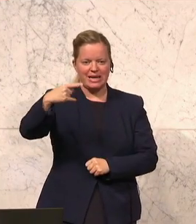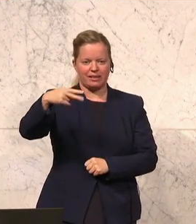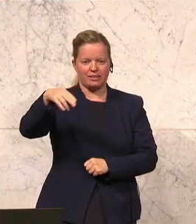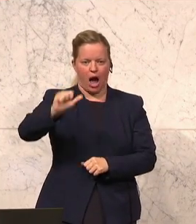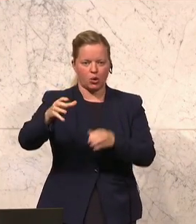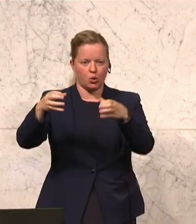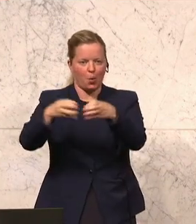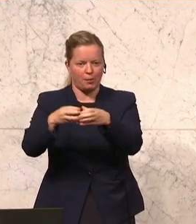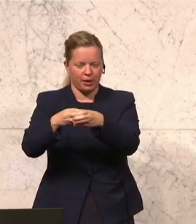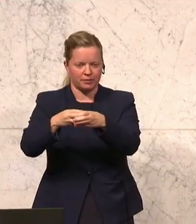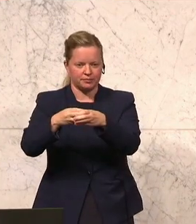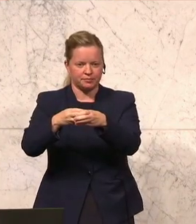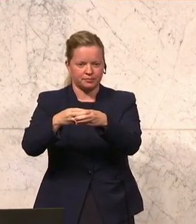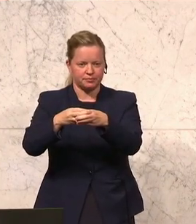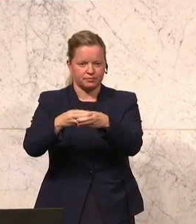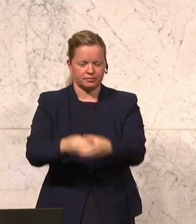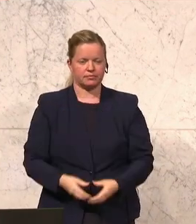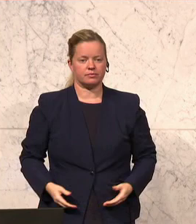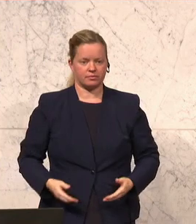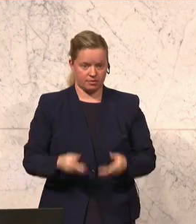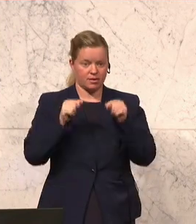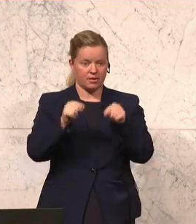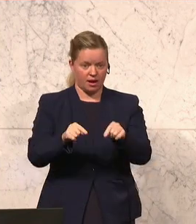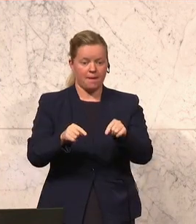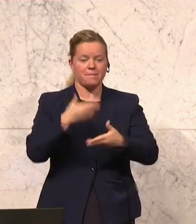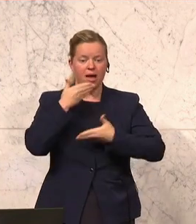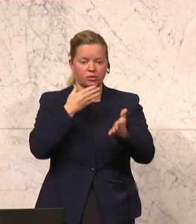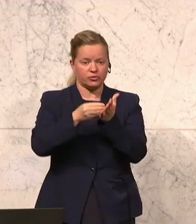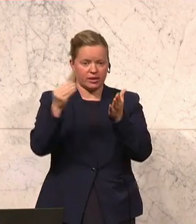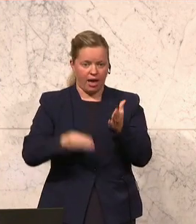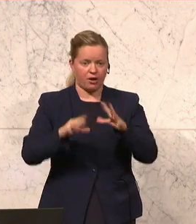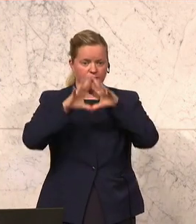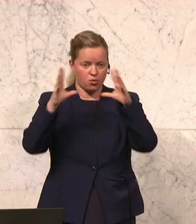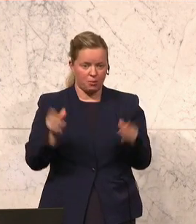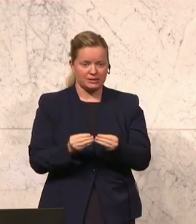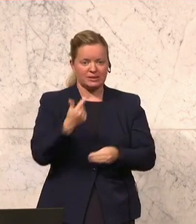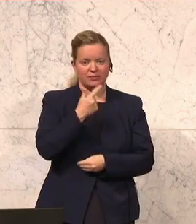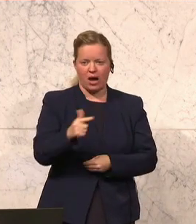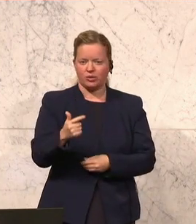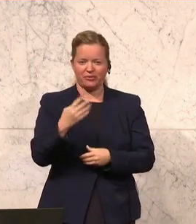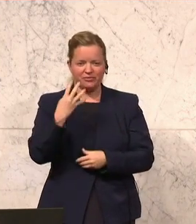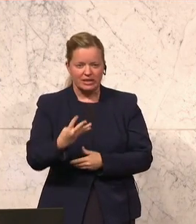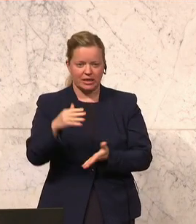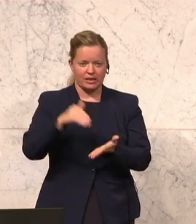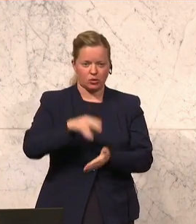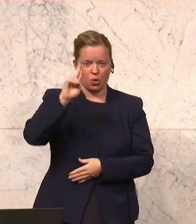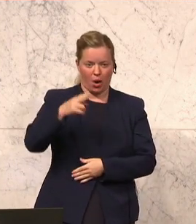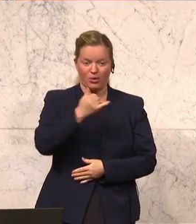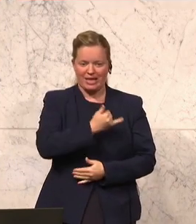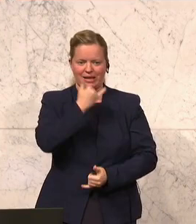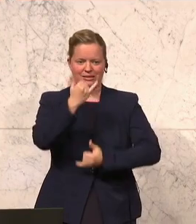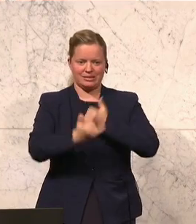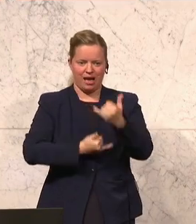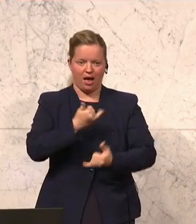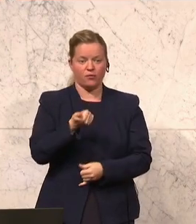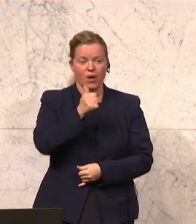Dieser Beratungsvertrag hat ein Volumen von 280.000 oder 240.000 Euro pro Jahr für